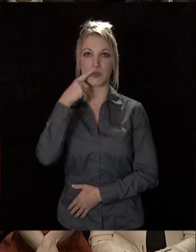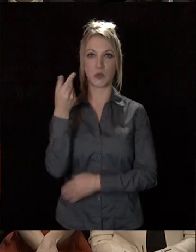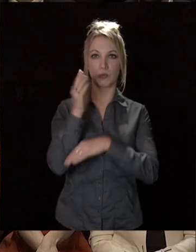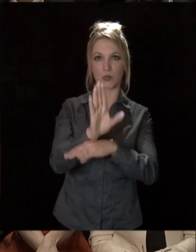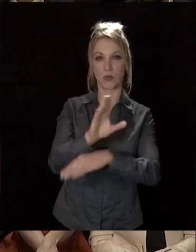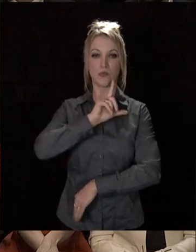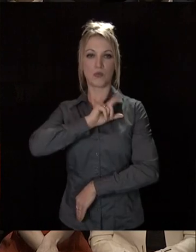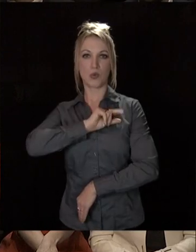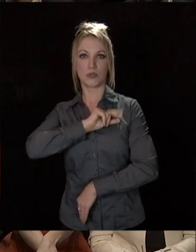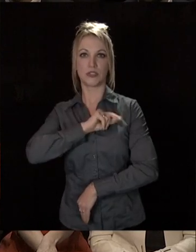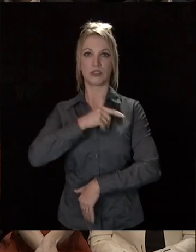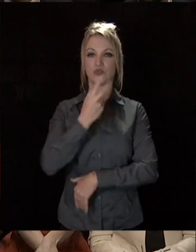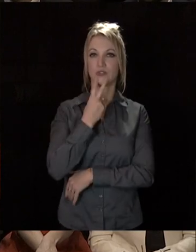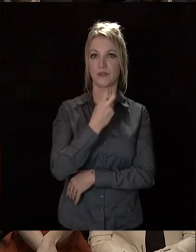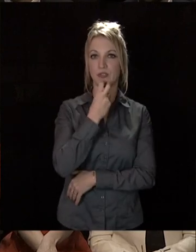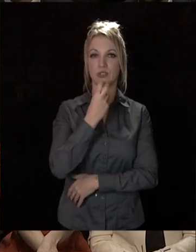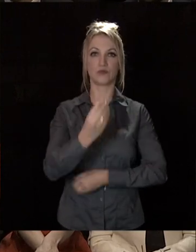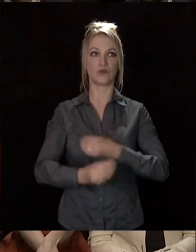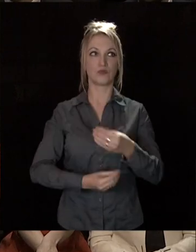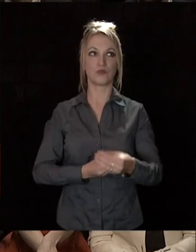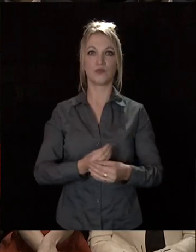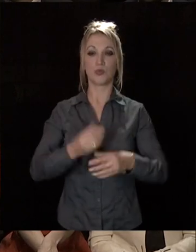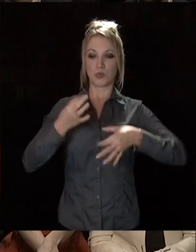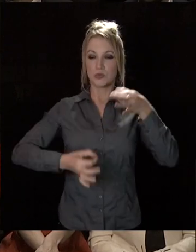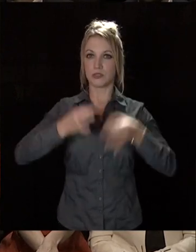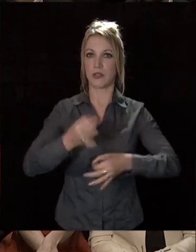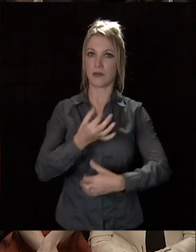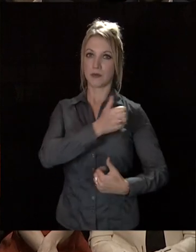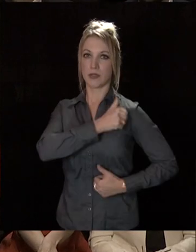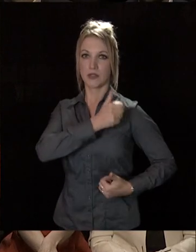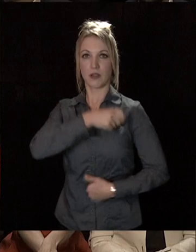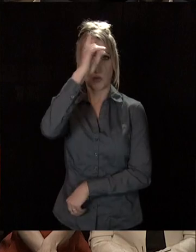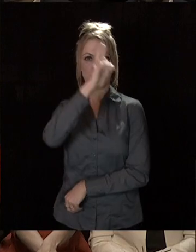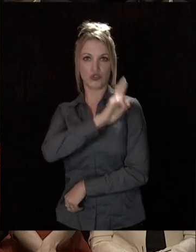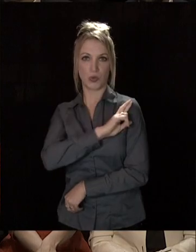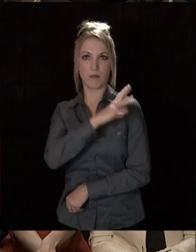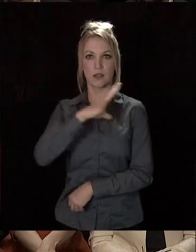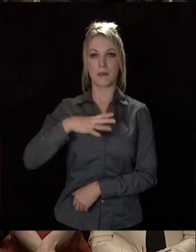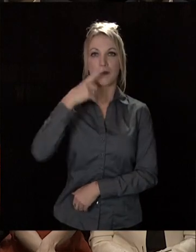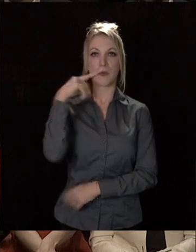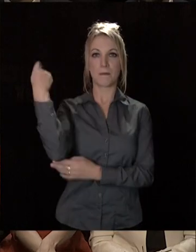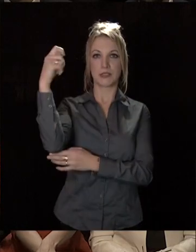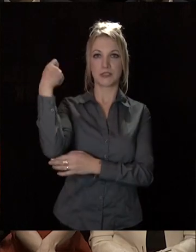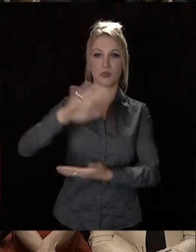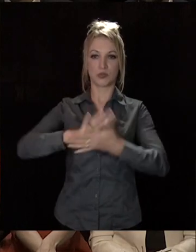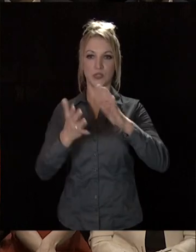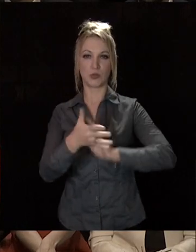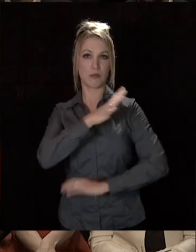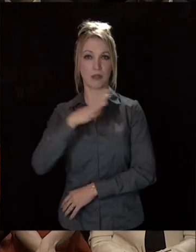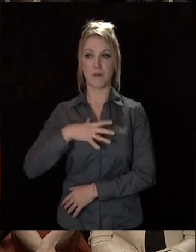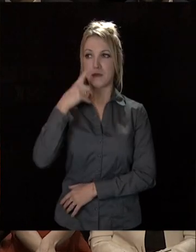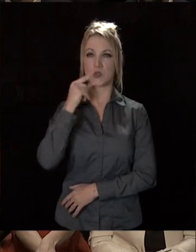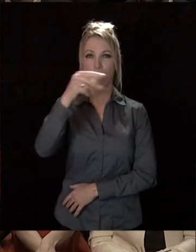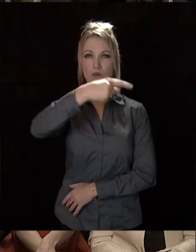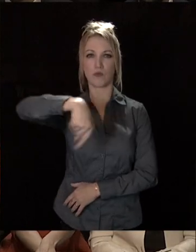autorités civiles, judiciaires, militaires et religieuses, mesdames et messieurs les présidents d'associations, mesdames et messieurs,